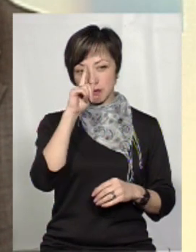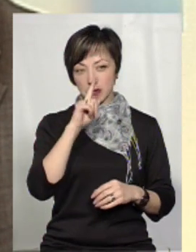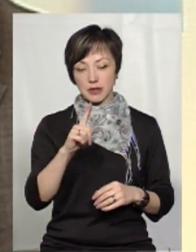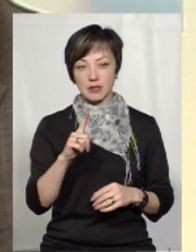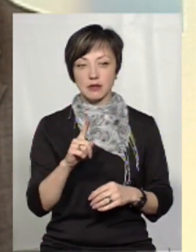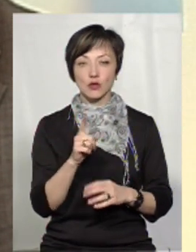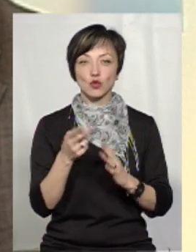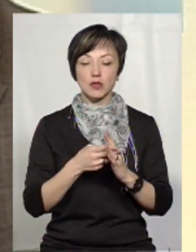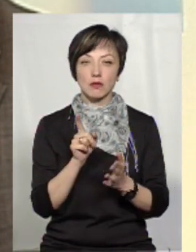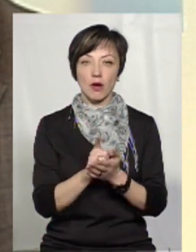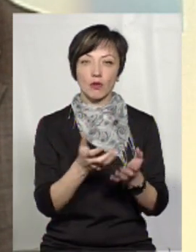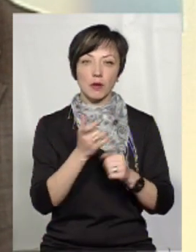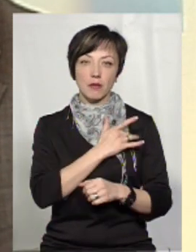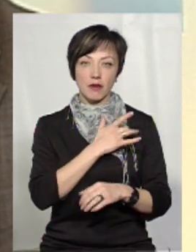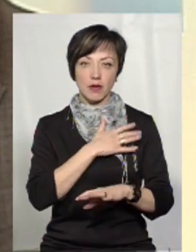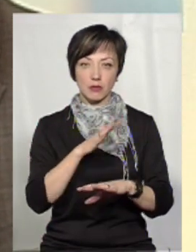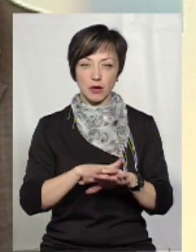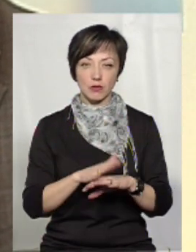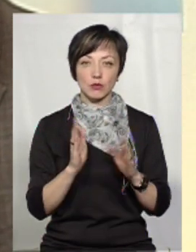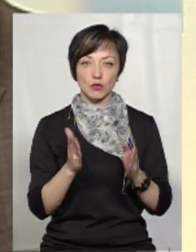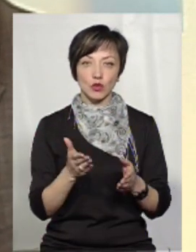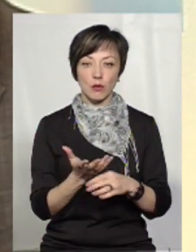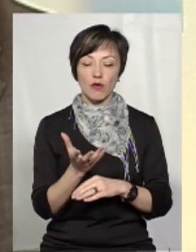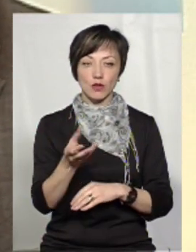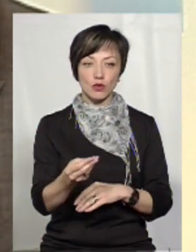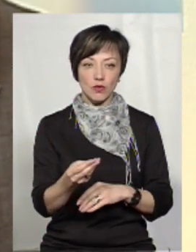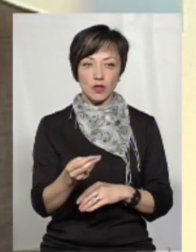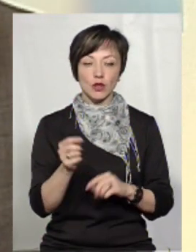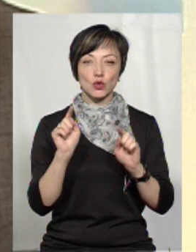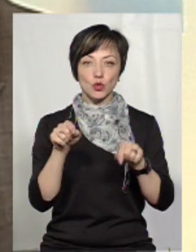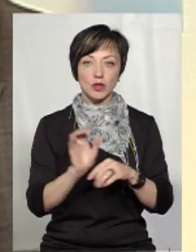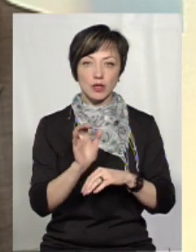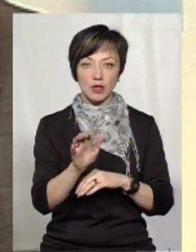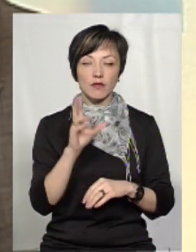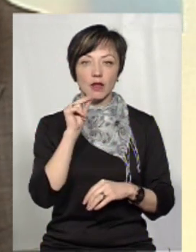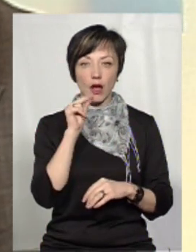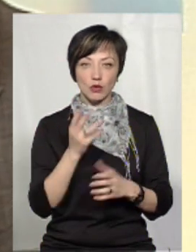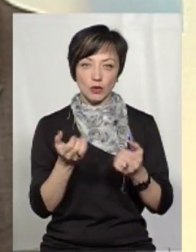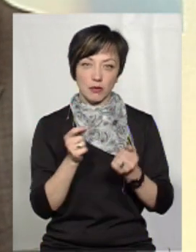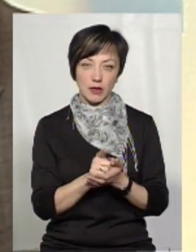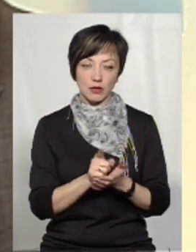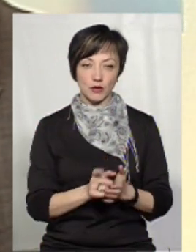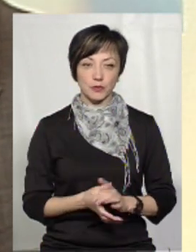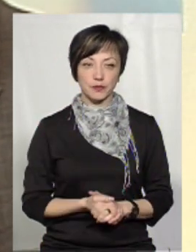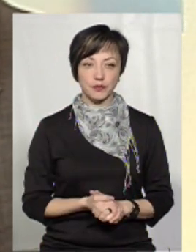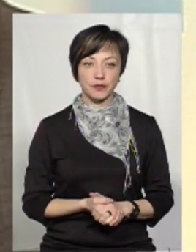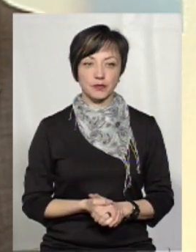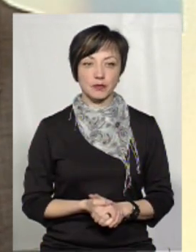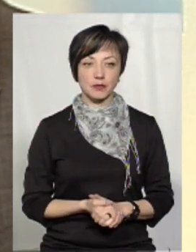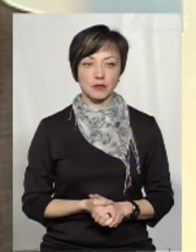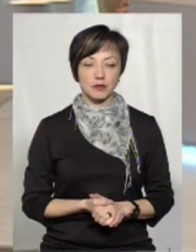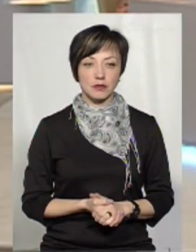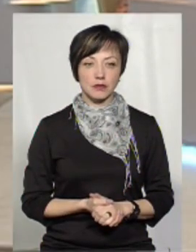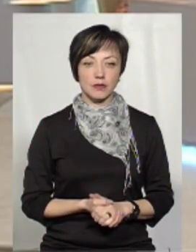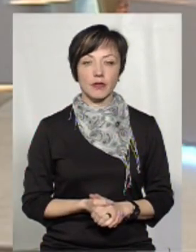субсидію ви маєте получити в Приватбанку. Вона буде профінансована в ту дату, в яку ви отримуєте пенсію. Дякую.